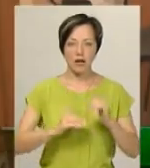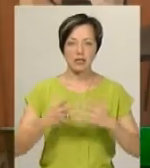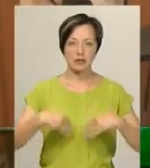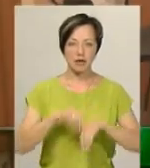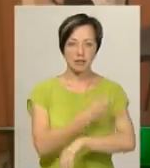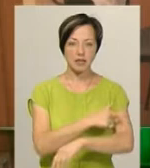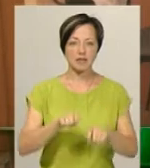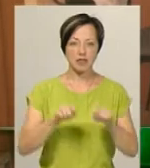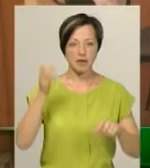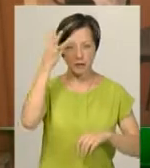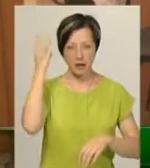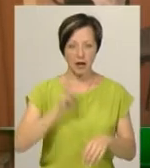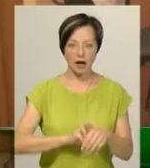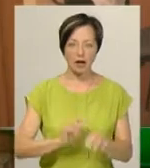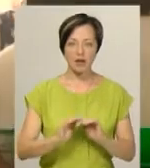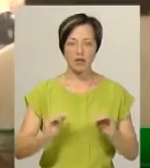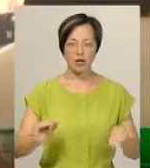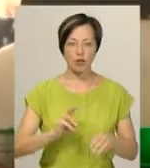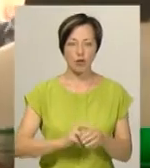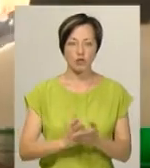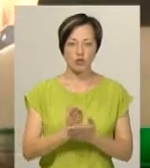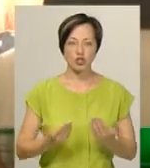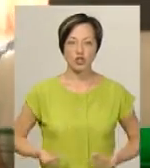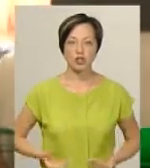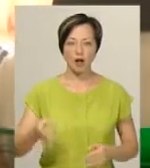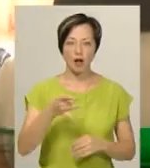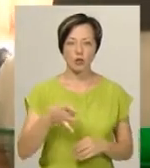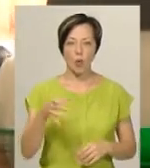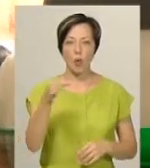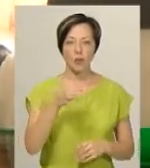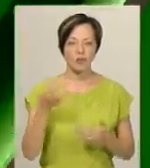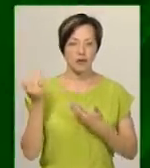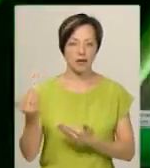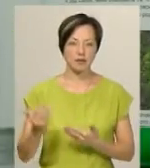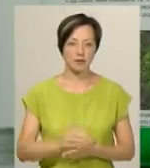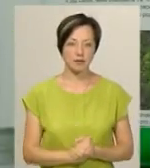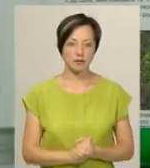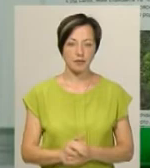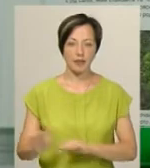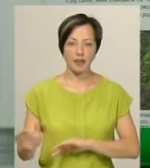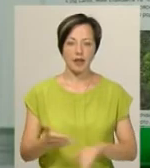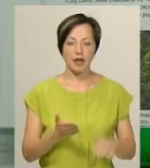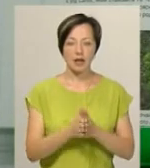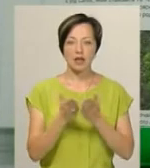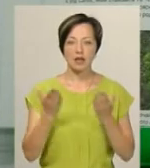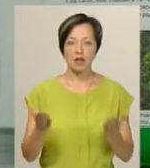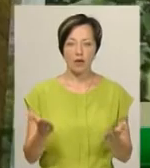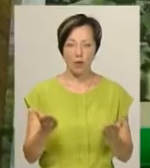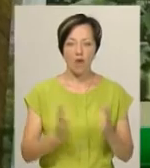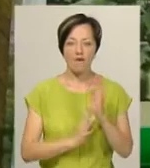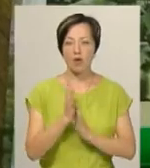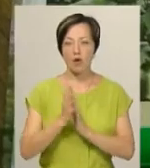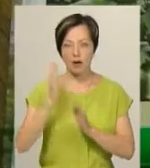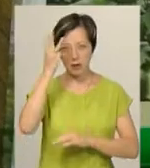в Хмельницькому. Сімейні лікарі та педіатри обслуговуватимуть жителів мікрорайону Озерна. Книгу «Флора Хмельниччини» презентували в